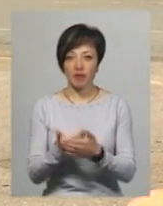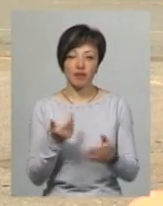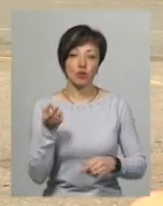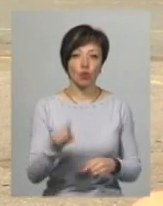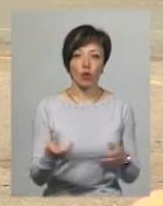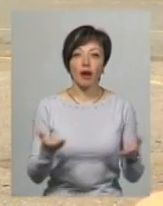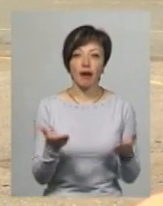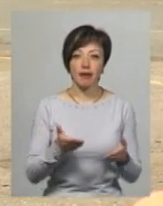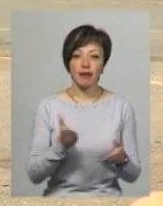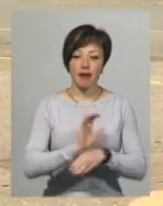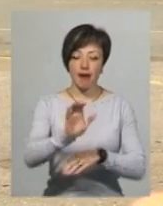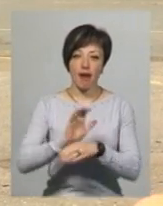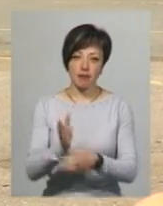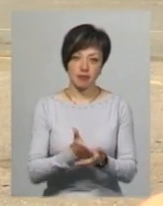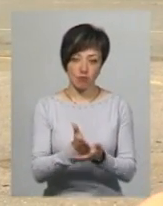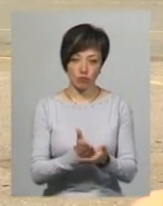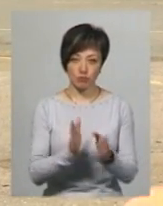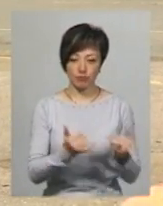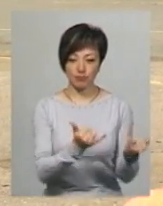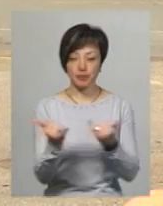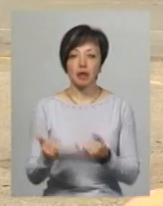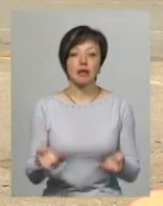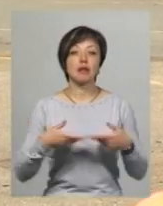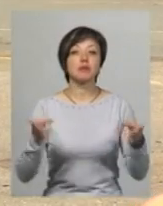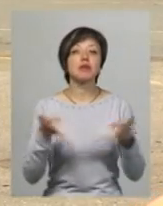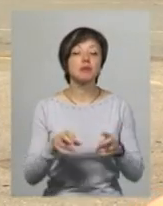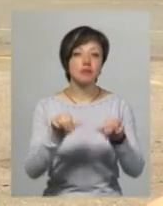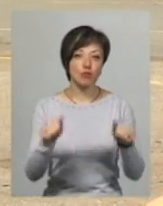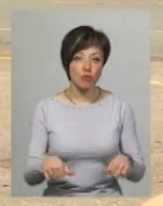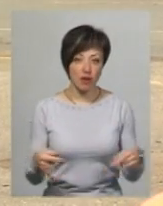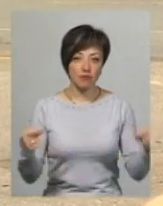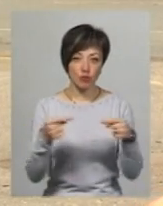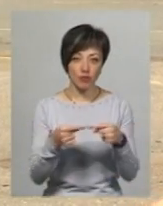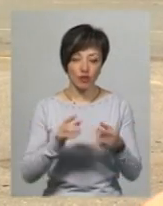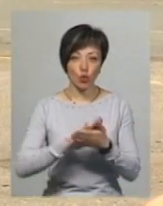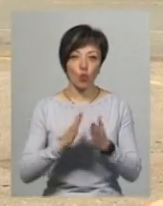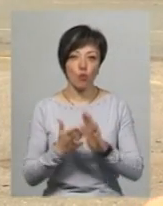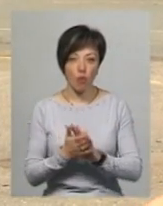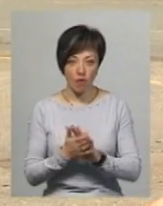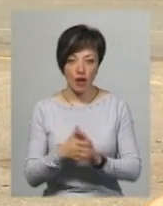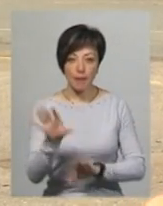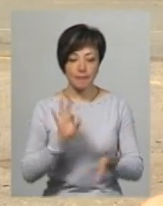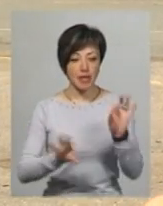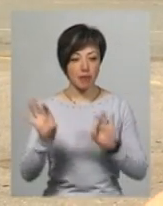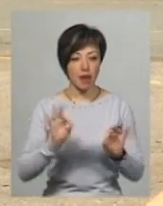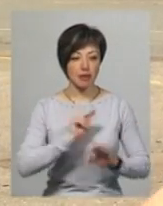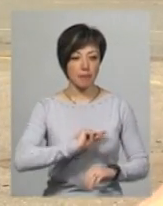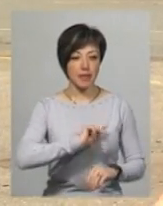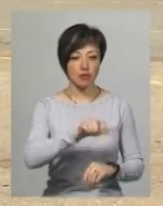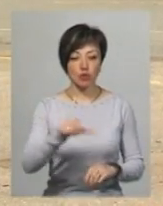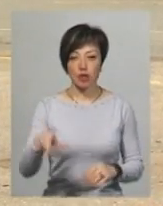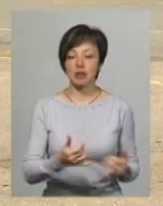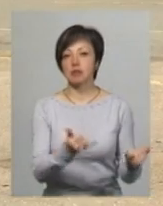які рейси будуть обслуговувати. Тому нам треба сформувати відповідні умови, підібрати персонал,